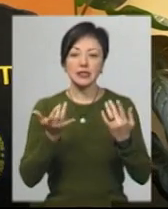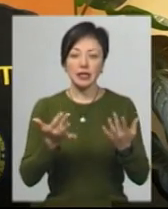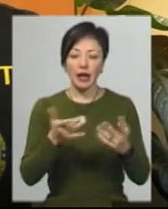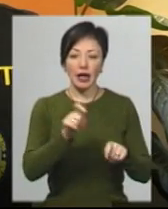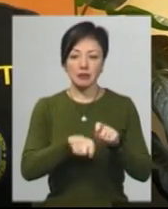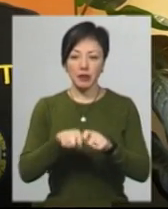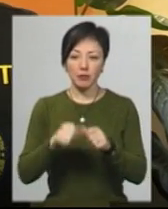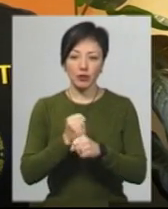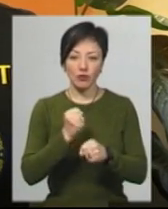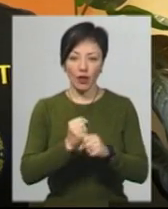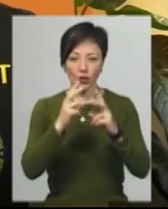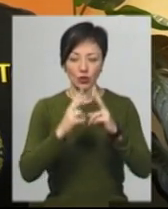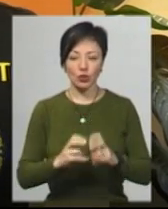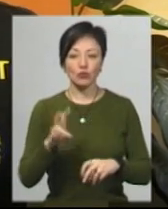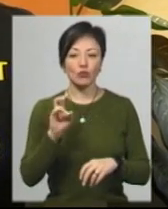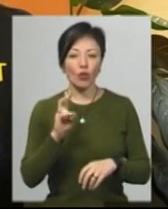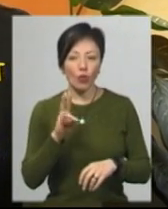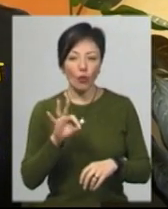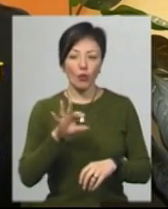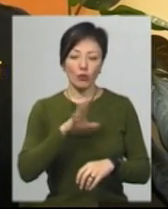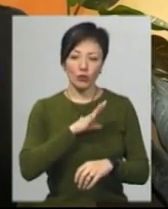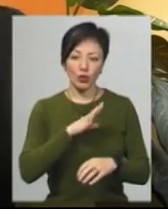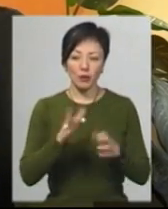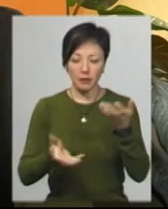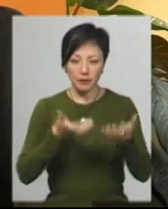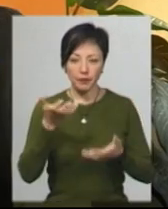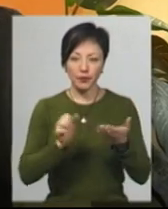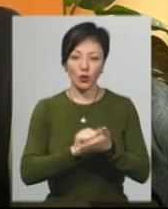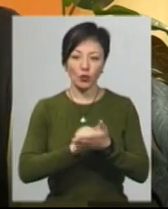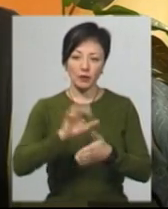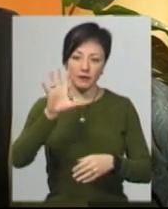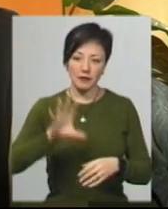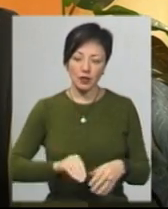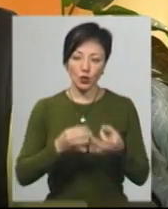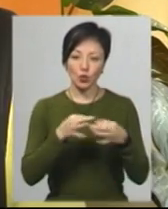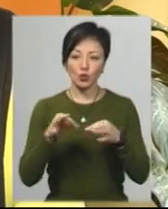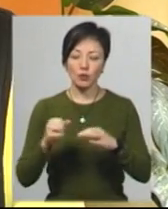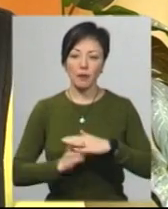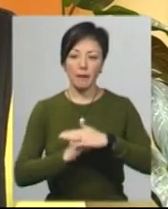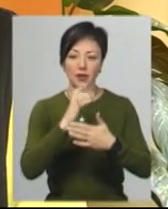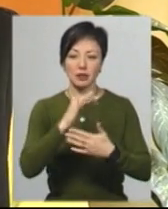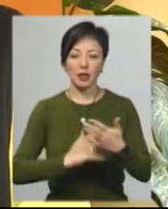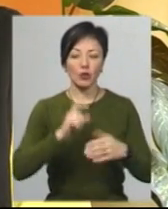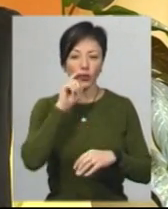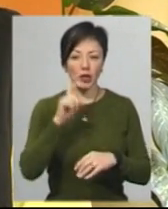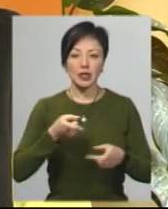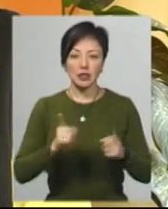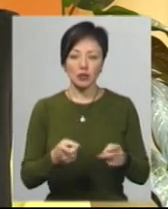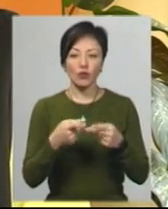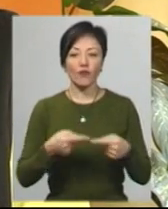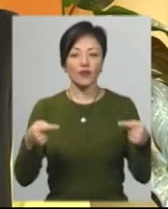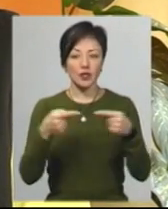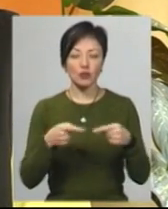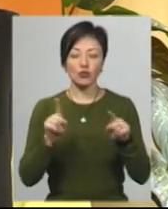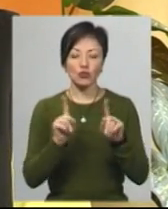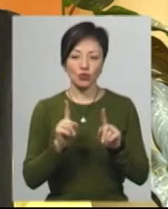експерти працювали над дослідженнями, але були підняті усі доступні бази даних в Україні, і дійсно визначено,